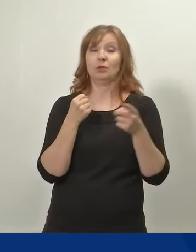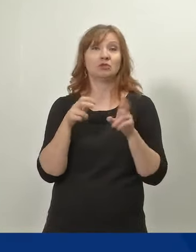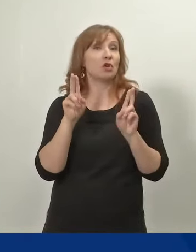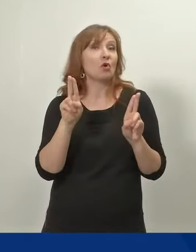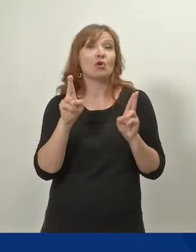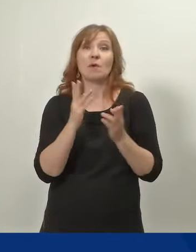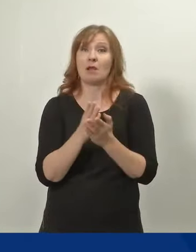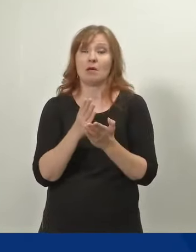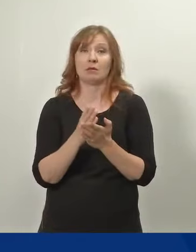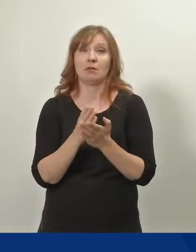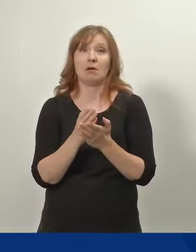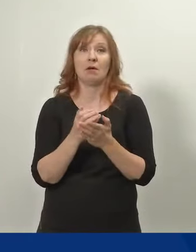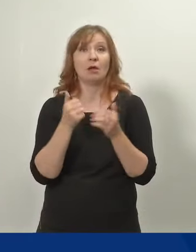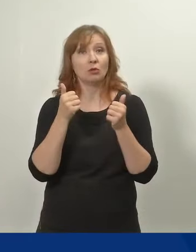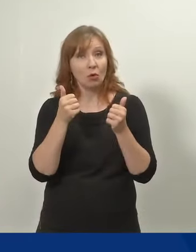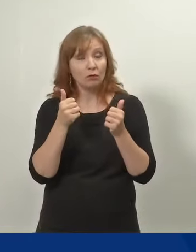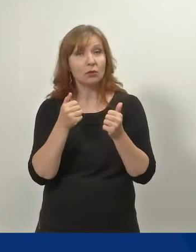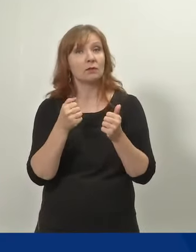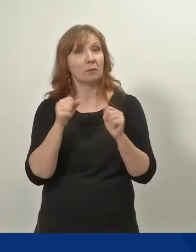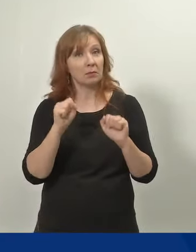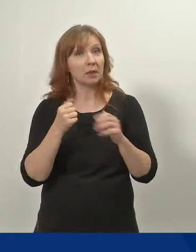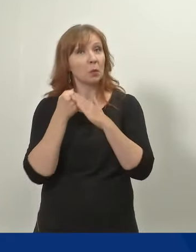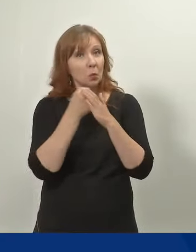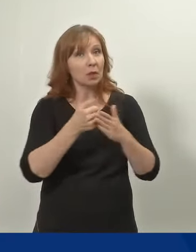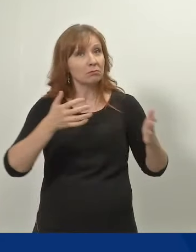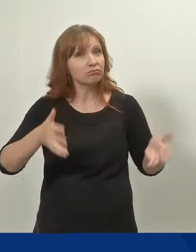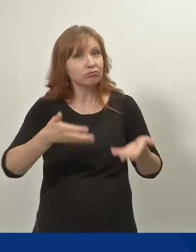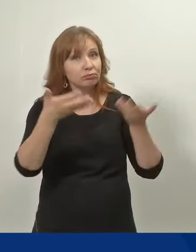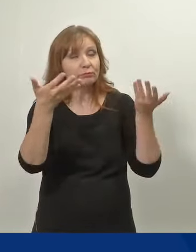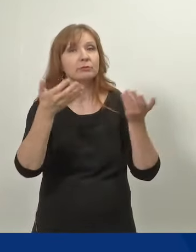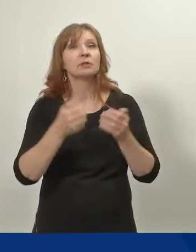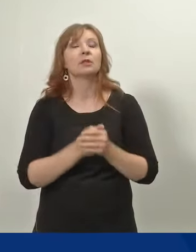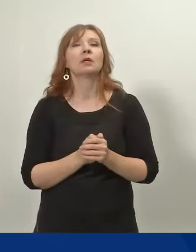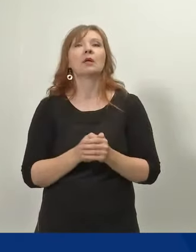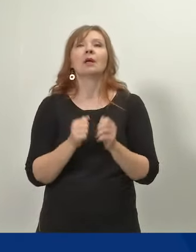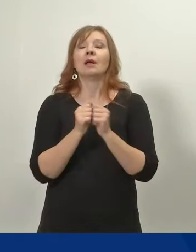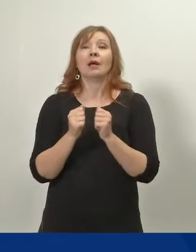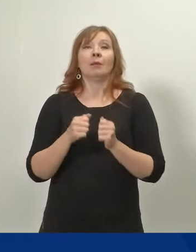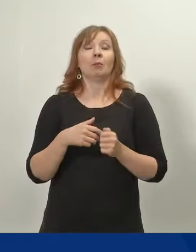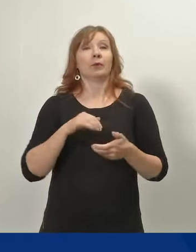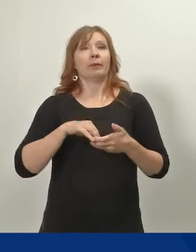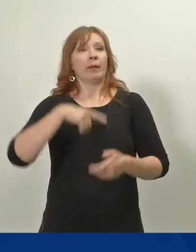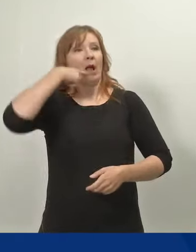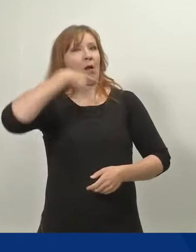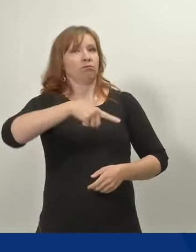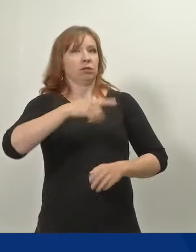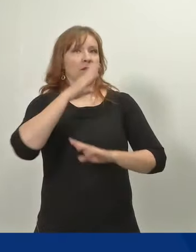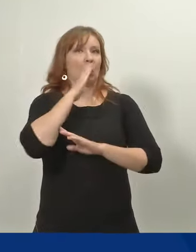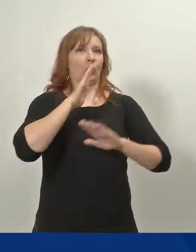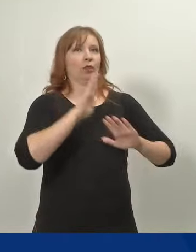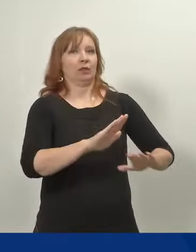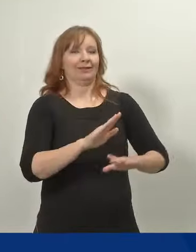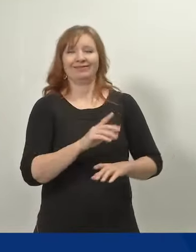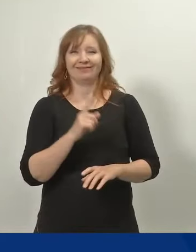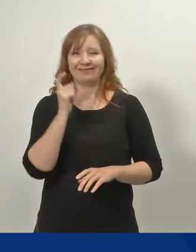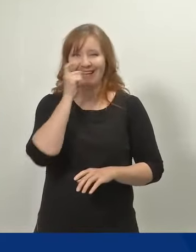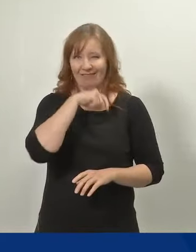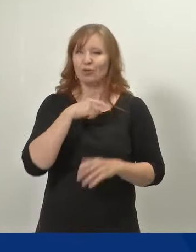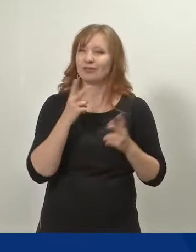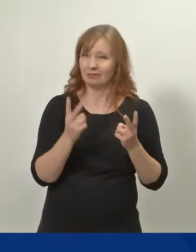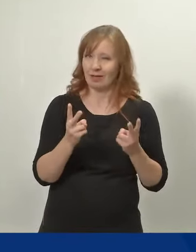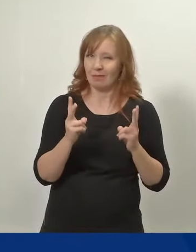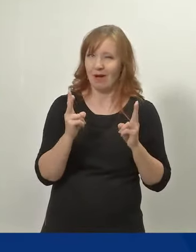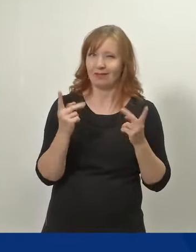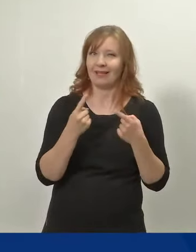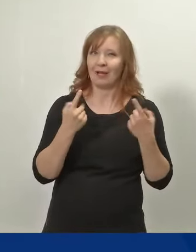toivottava asia ja kannustettava asia. Kuitenkaan ketään ei pakoteta jäämään kotiin niin kuin ei nykyisinkään